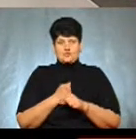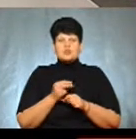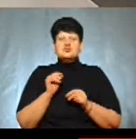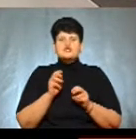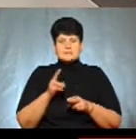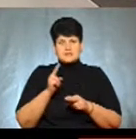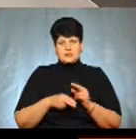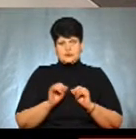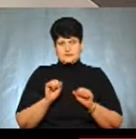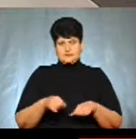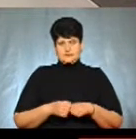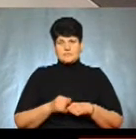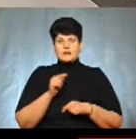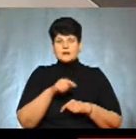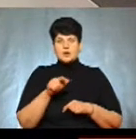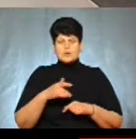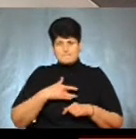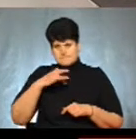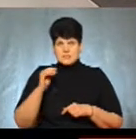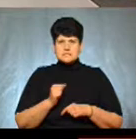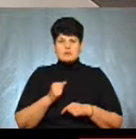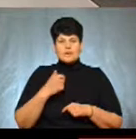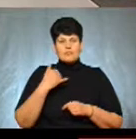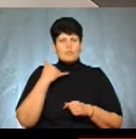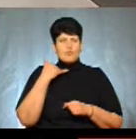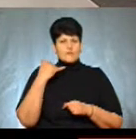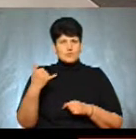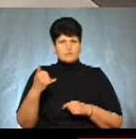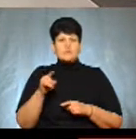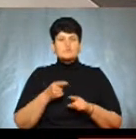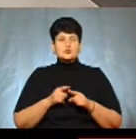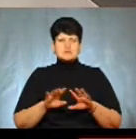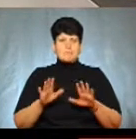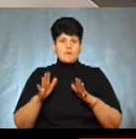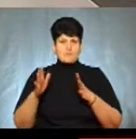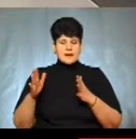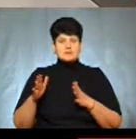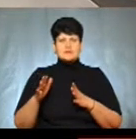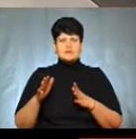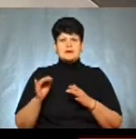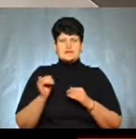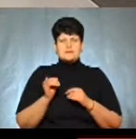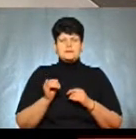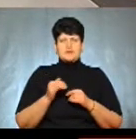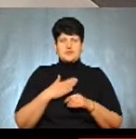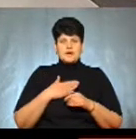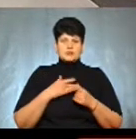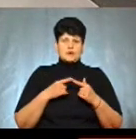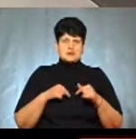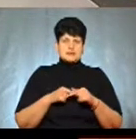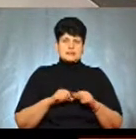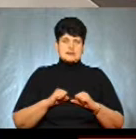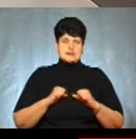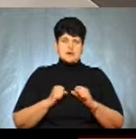чим це закінчиться. Ті люди принципово повідомляють про такі моменти підпалу, і десь, зокрема, то в нашій організації